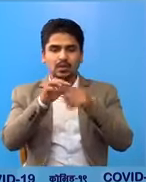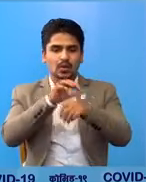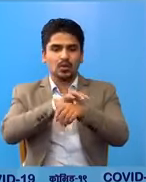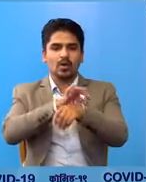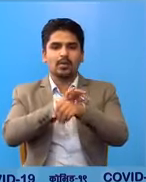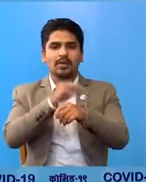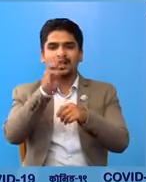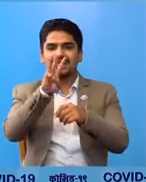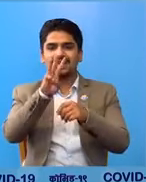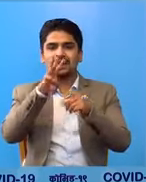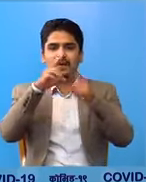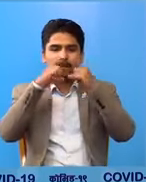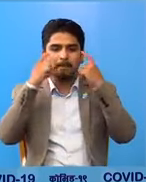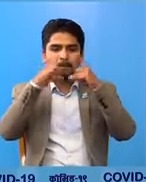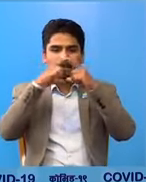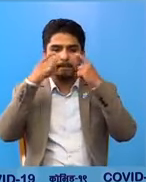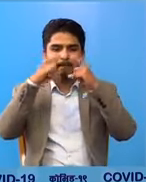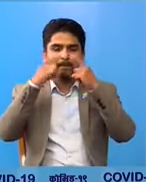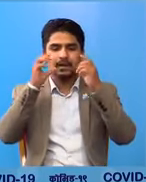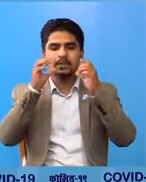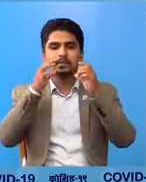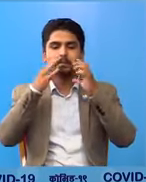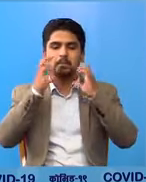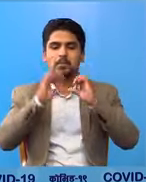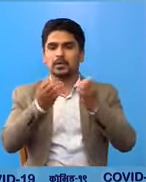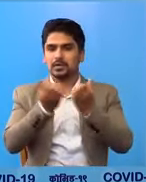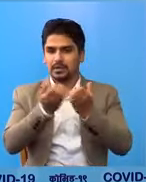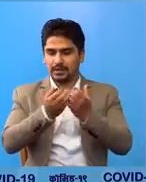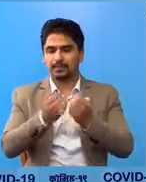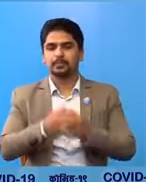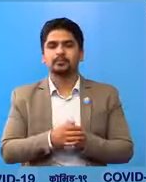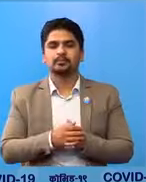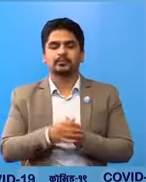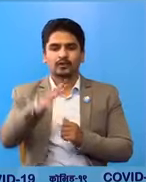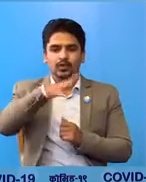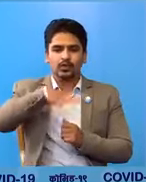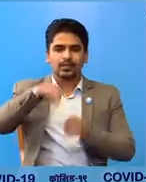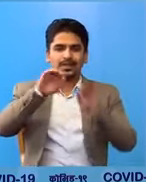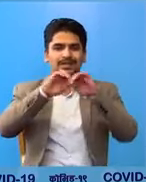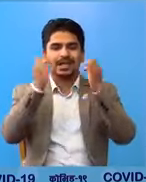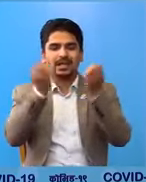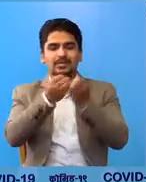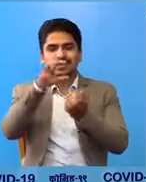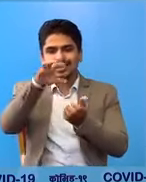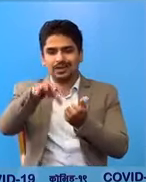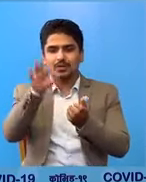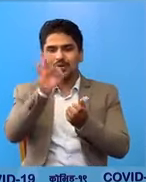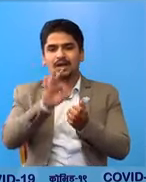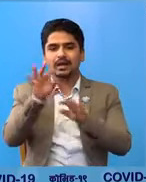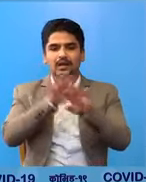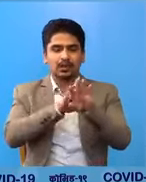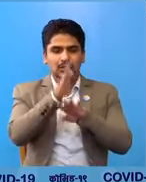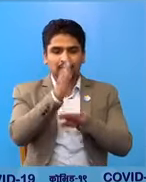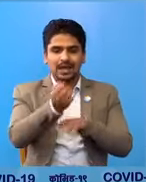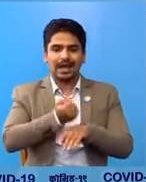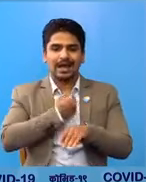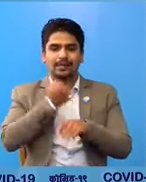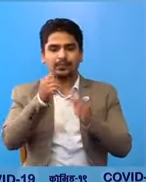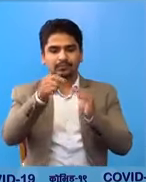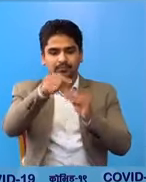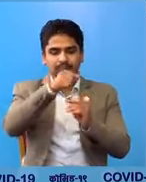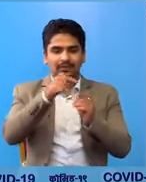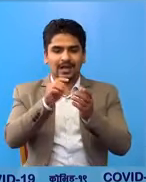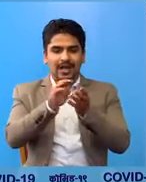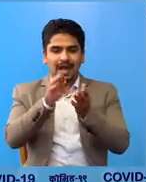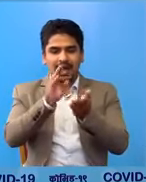तीन तथा को मास्क अनिवारे रूप्मा परियोग गर्ने सबAI सार्व जनीक इस्तान तथा कार्यले अपनो परिशर में